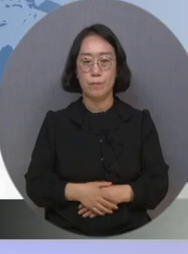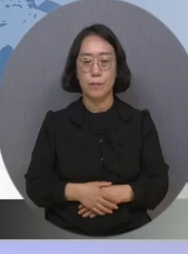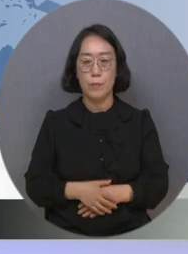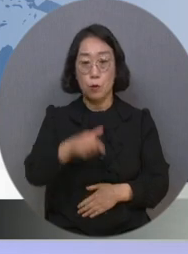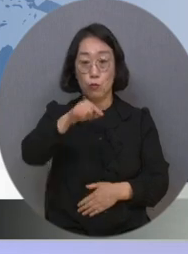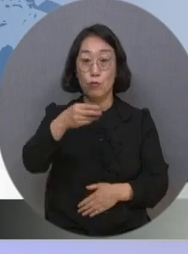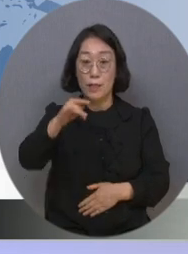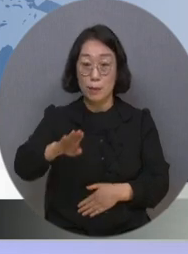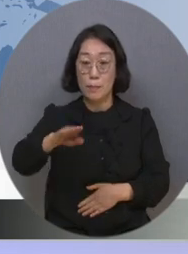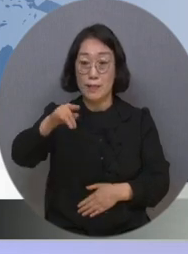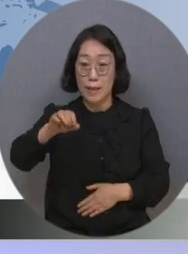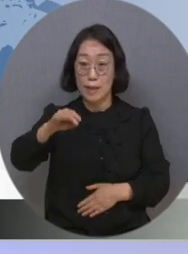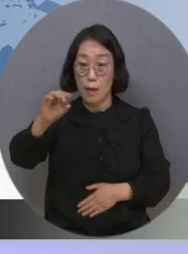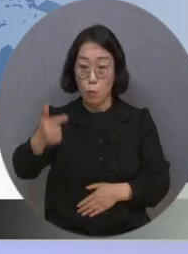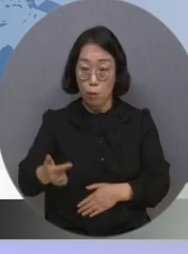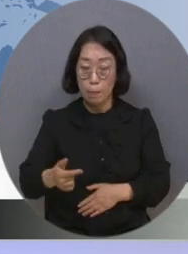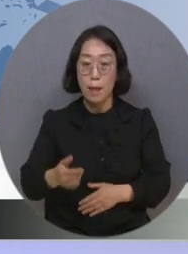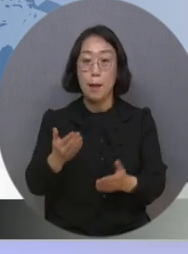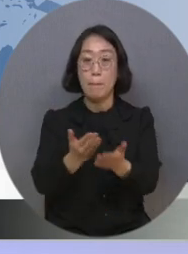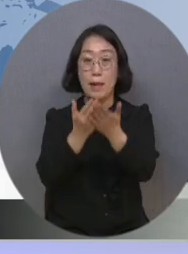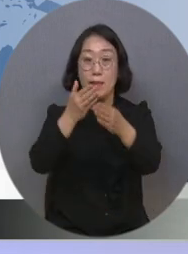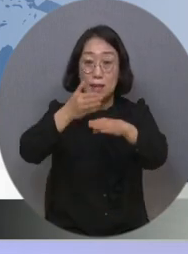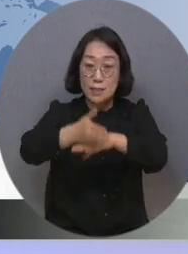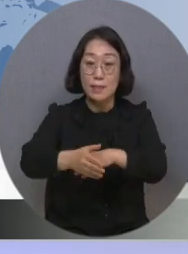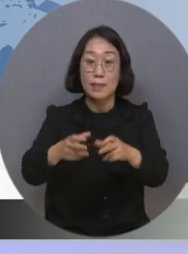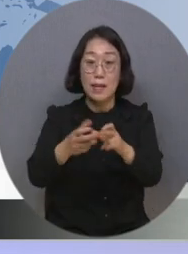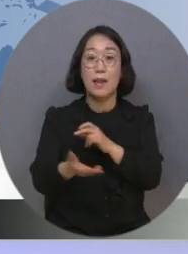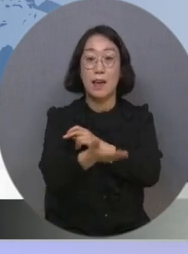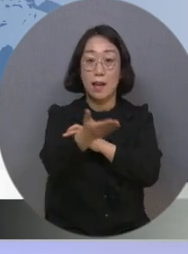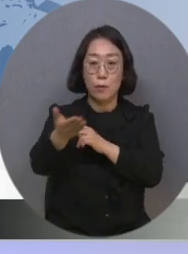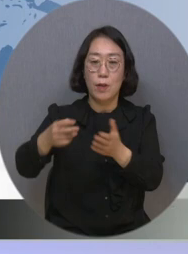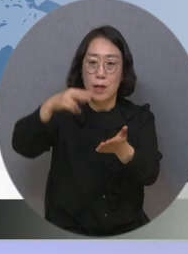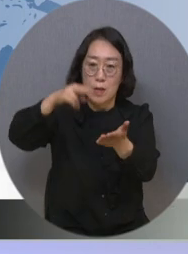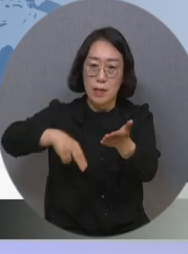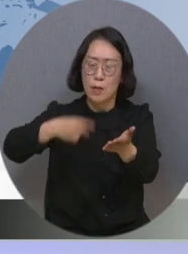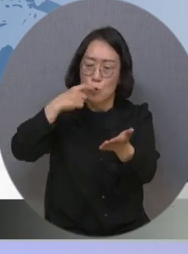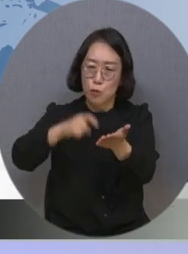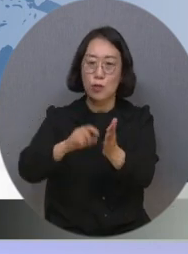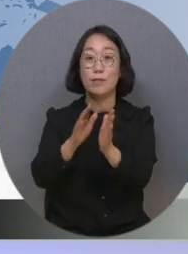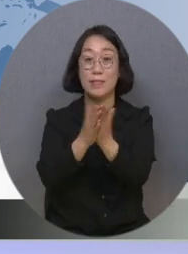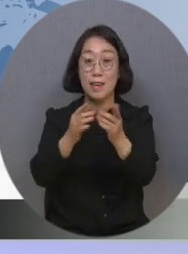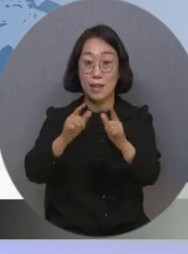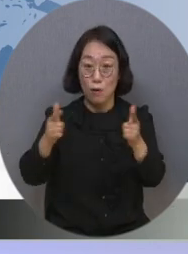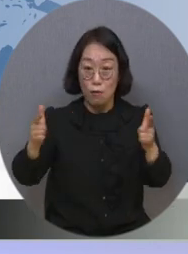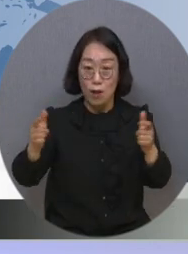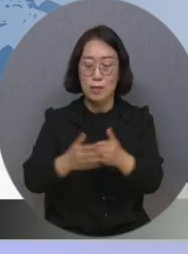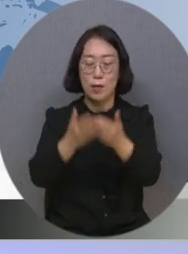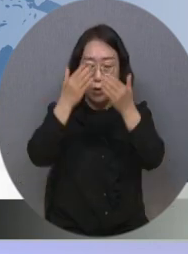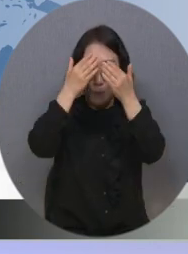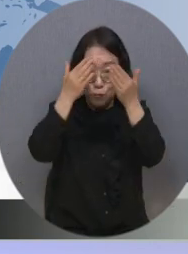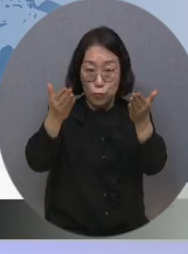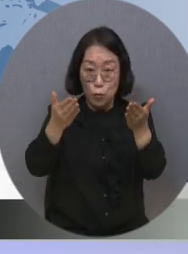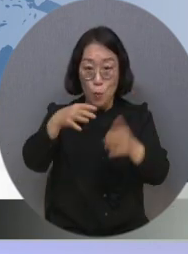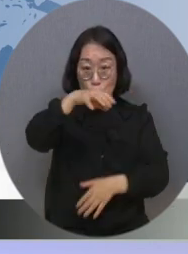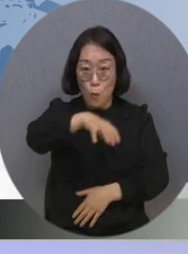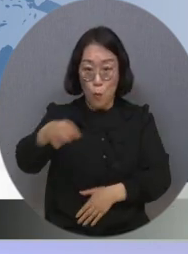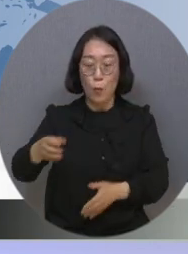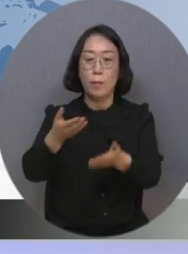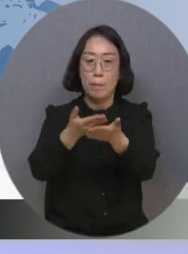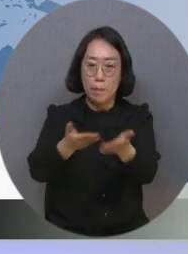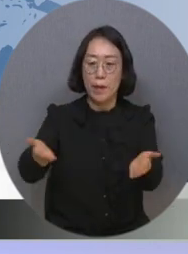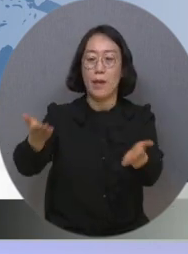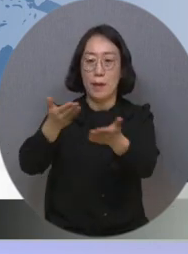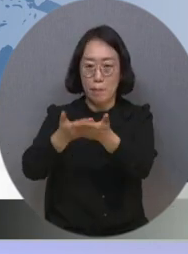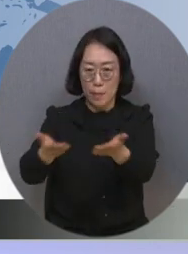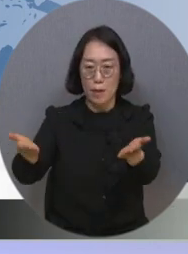국립생태원은 발달장애인을 위한 읽기 쉬운 생태도서를 사회복지시설과 특수교육기관 등 1,200여 곳에